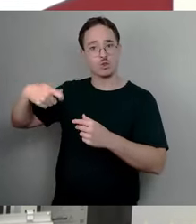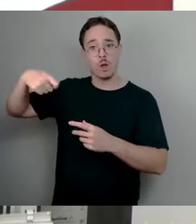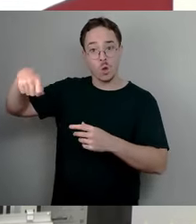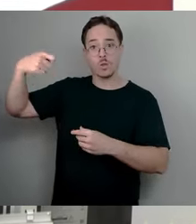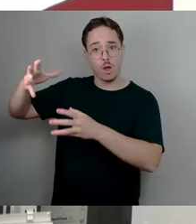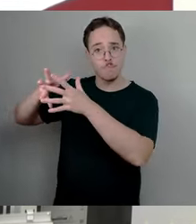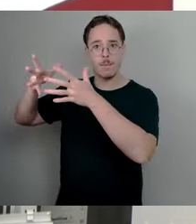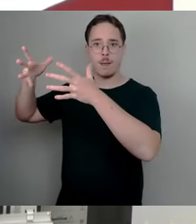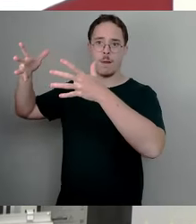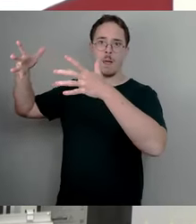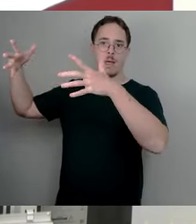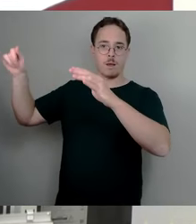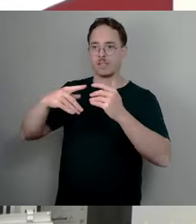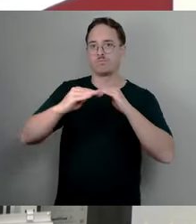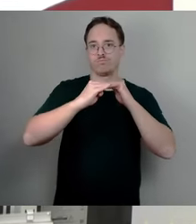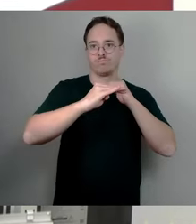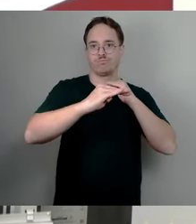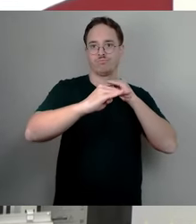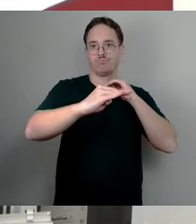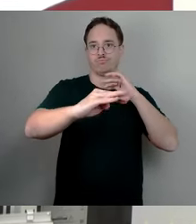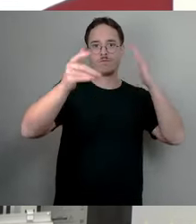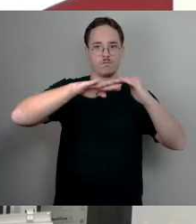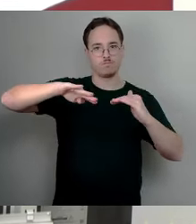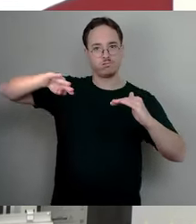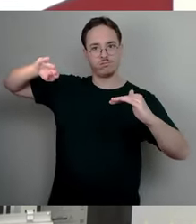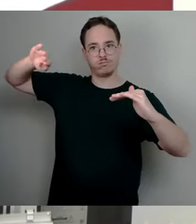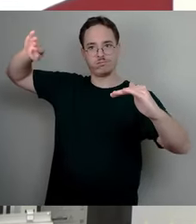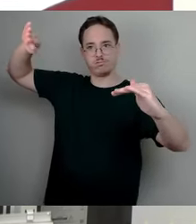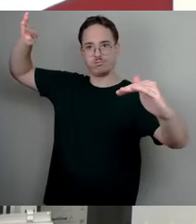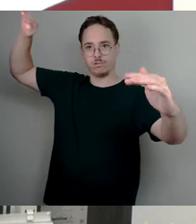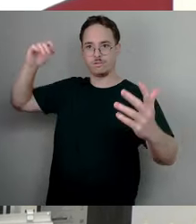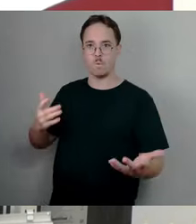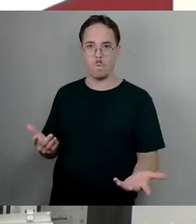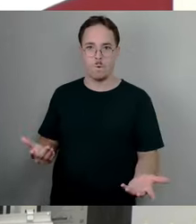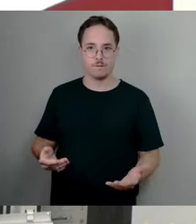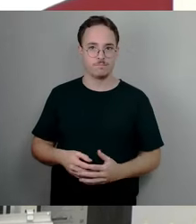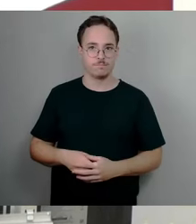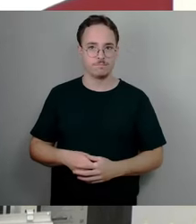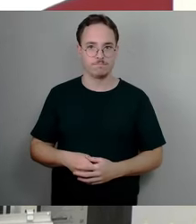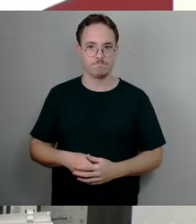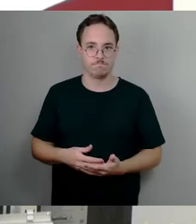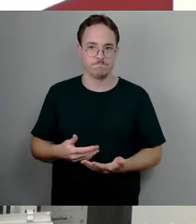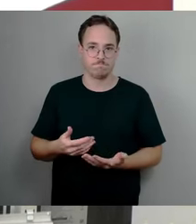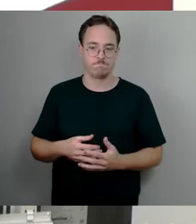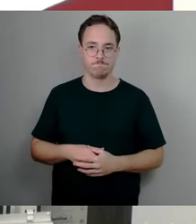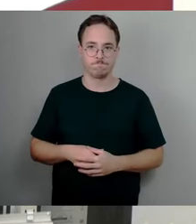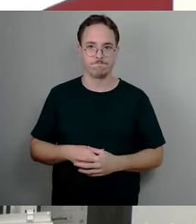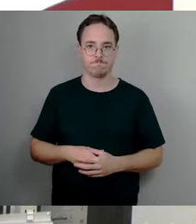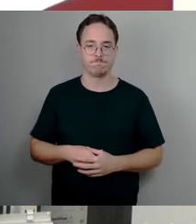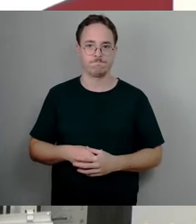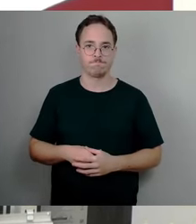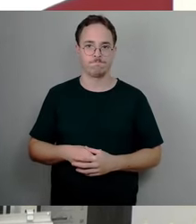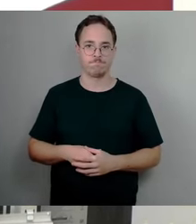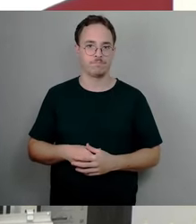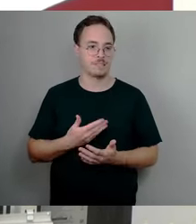eigentlich kein Sinn auf der Politik. Und ich wünschte mir, insbesondere auf der Seite, dass man nicht den